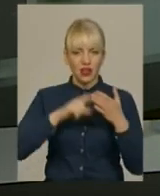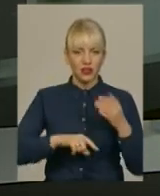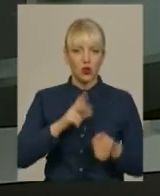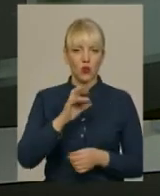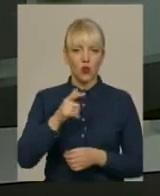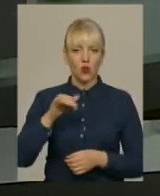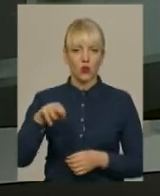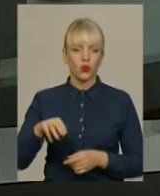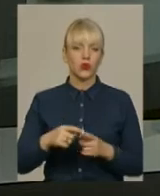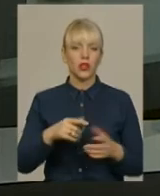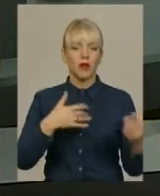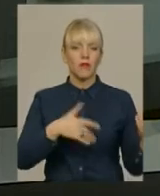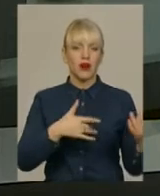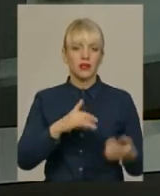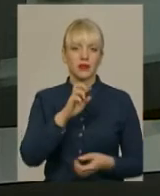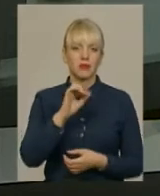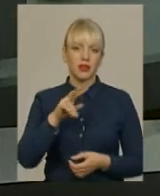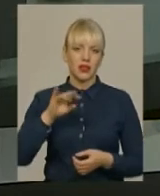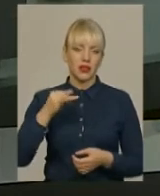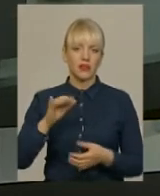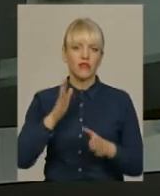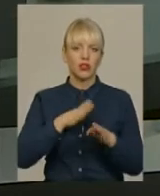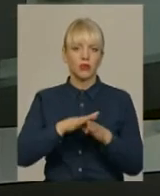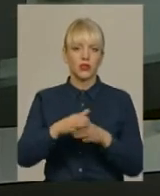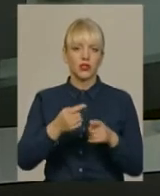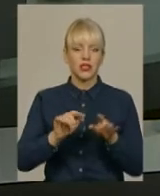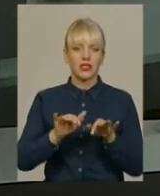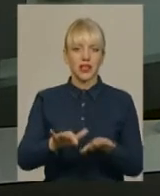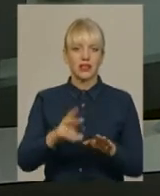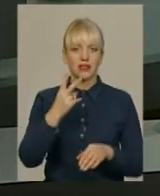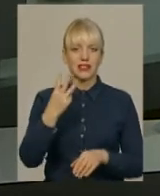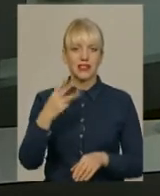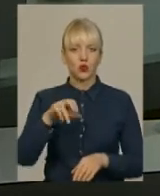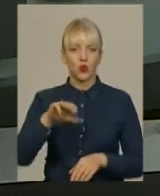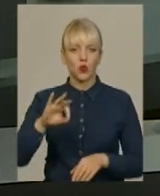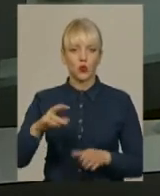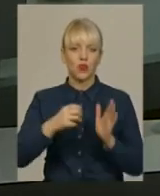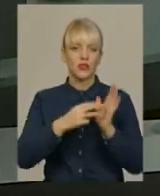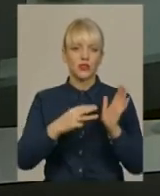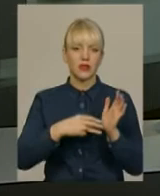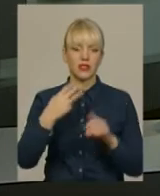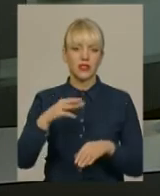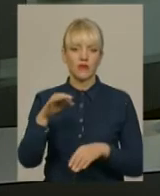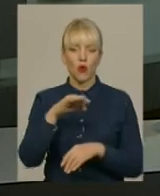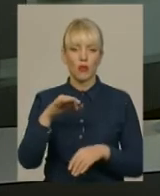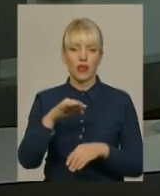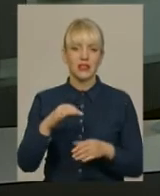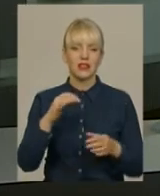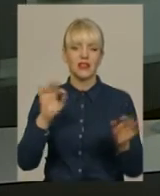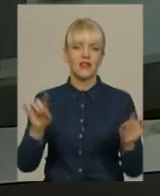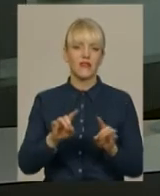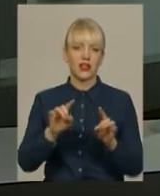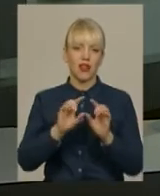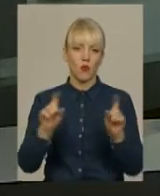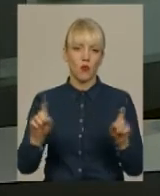Володимир Смотритель та бард Ігор Білий. Відбудеться захід 23 лютого о 18.30 в обласній філармонії «Вхід